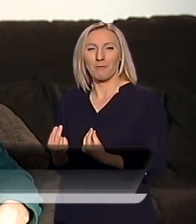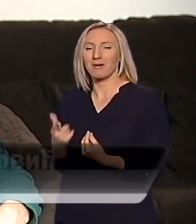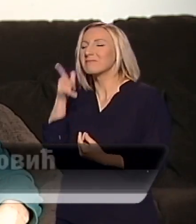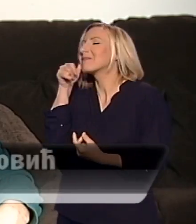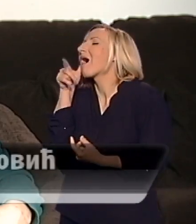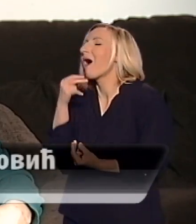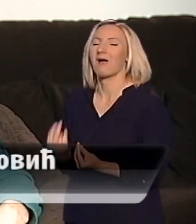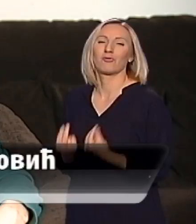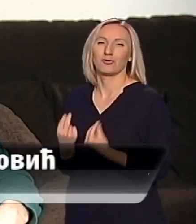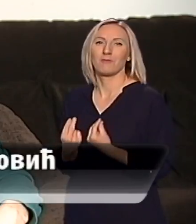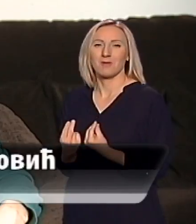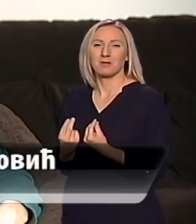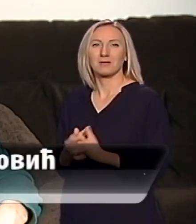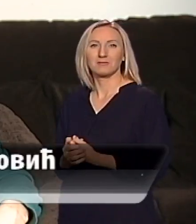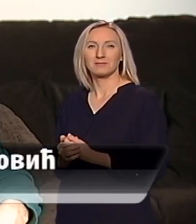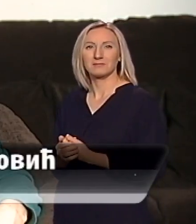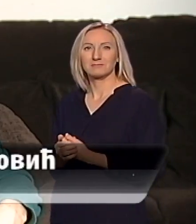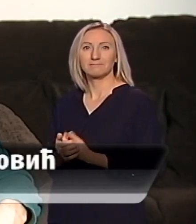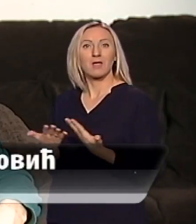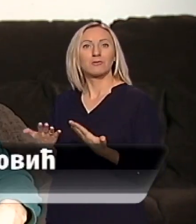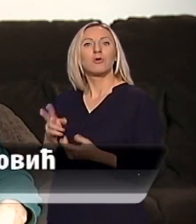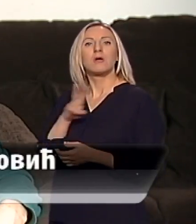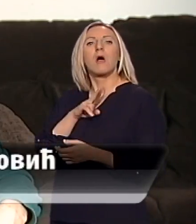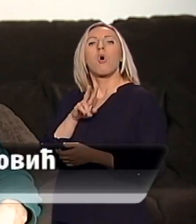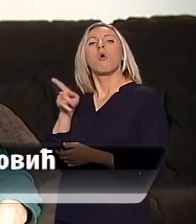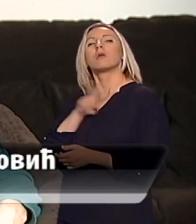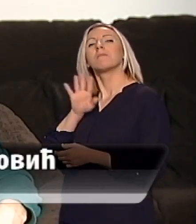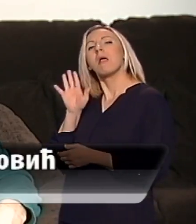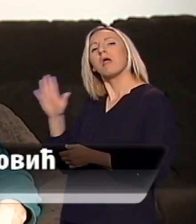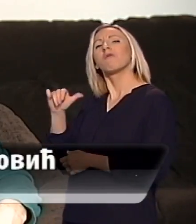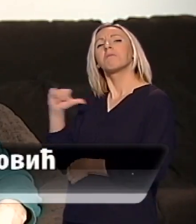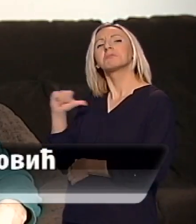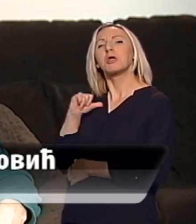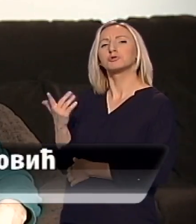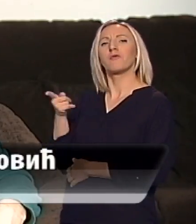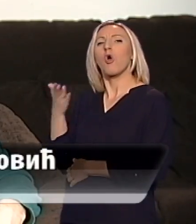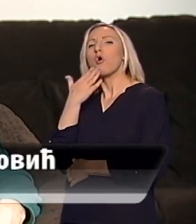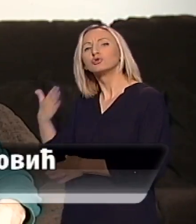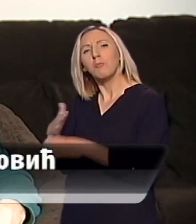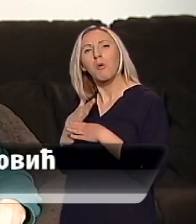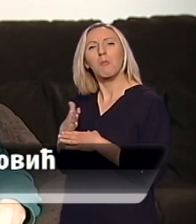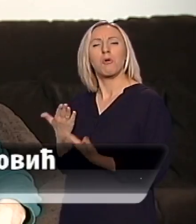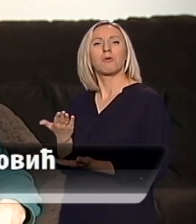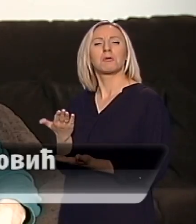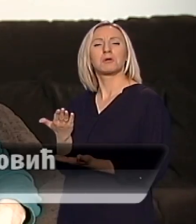Pritom je, eto, ima ta neka interesovanja, hoće da pomogne,